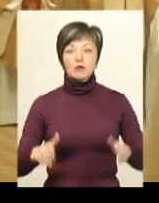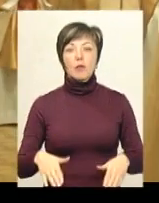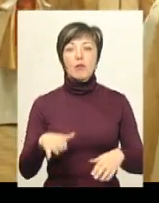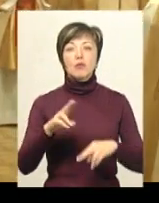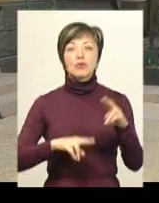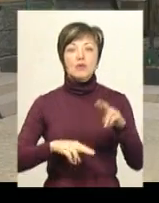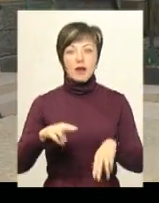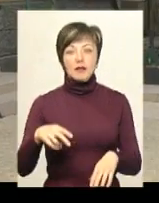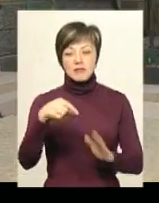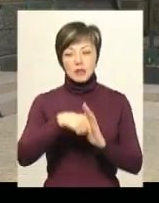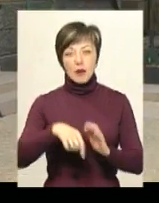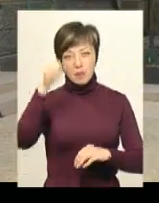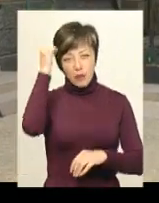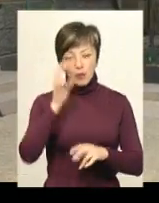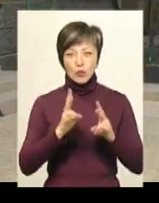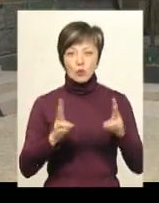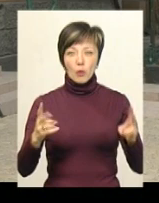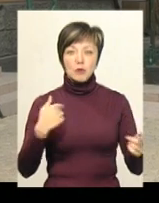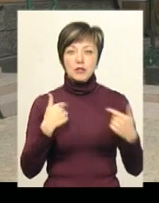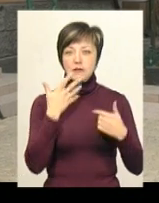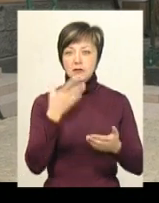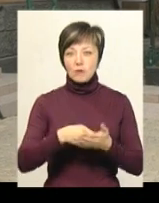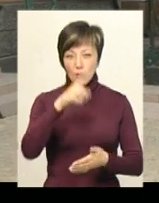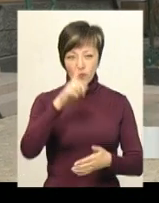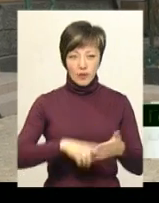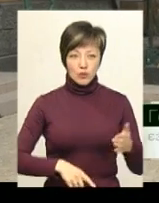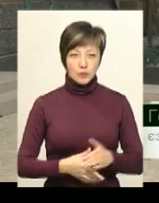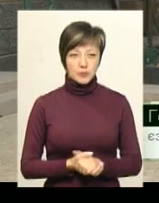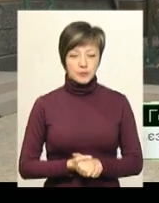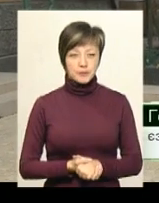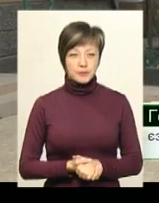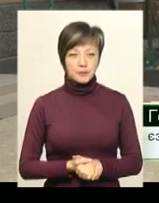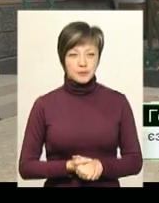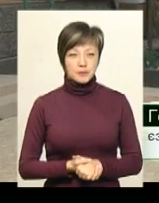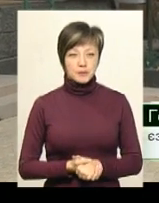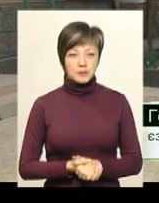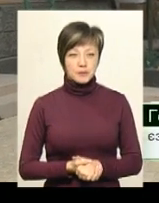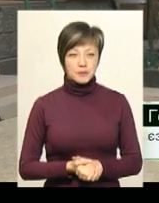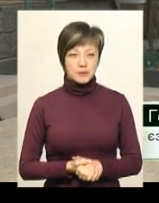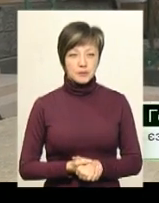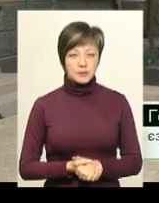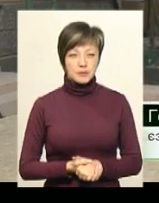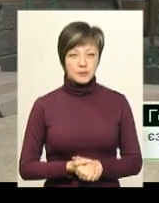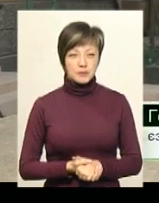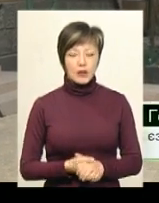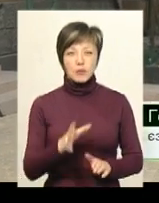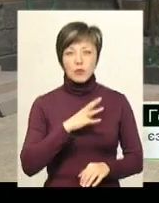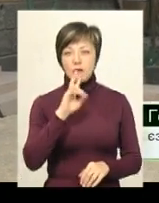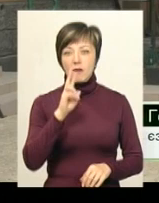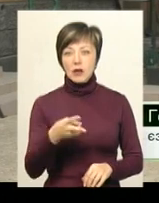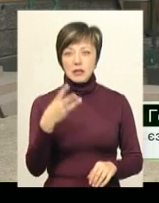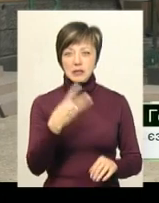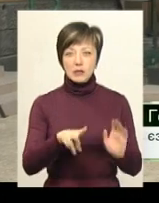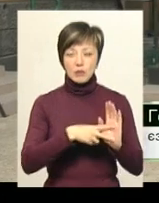за свою віру. Були такі два роки, в 1937-8 до Війни, де